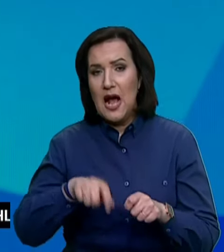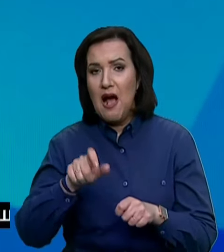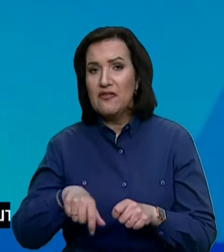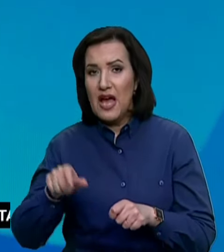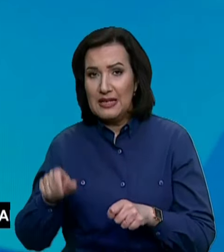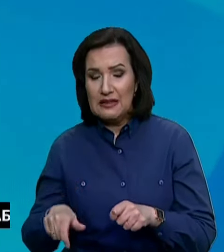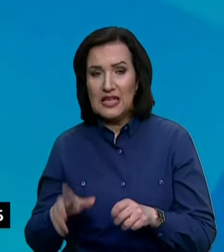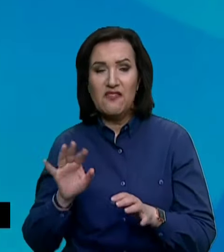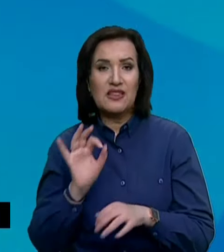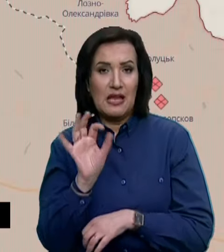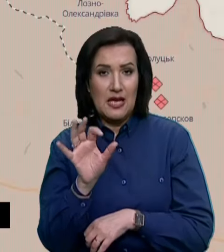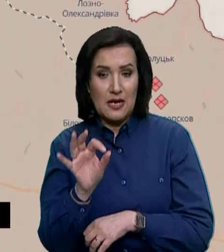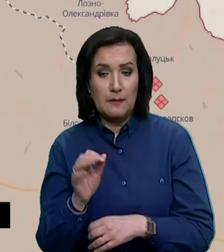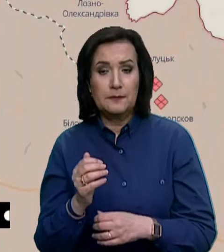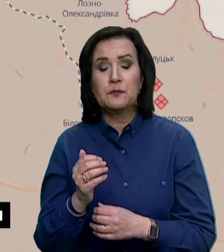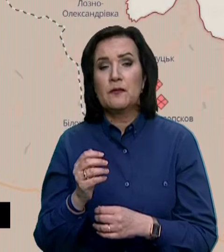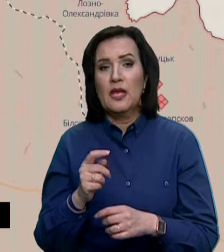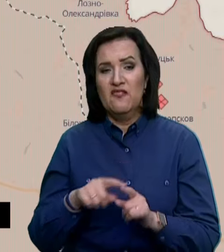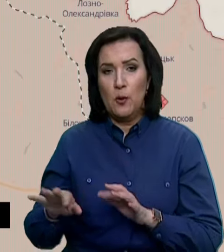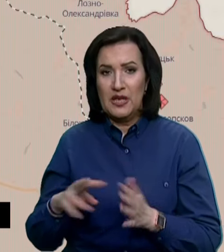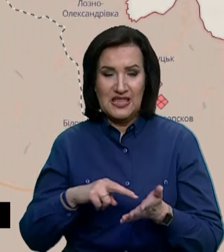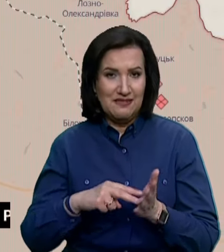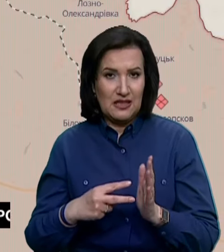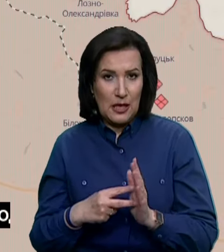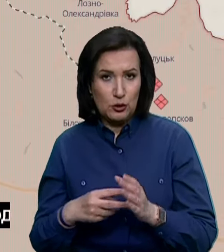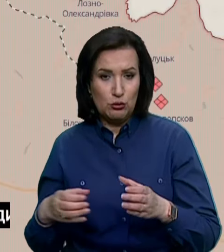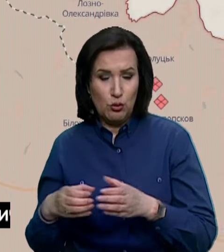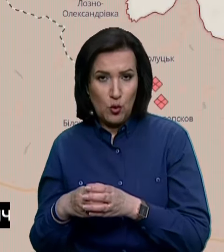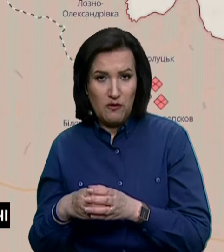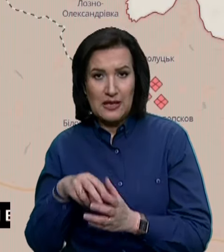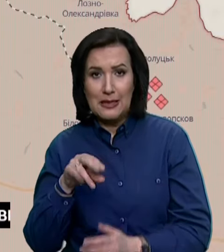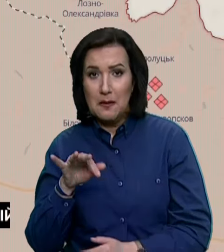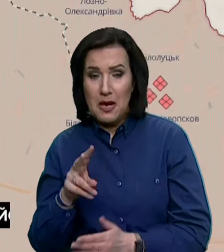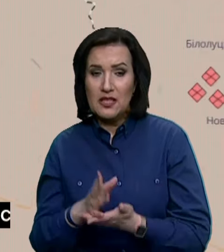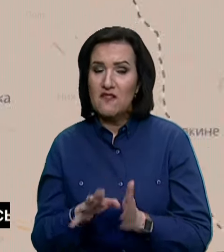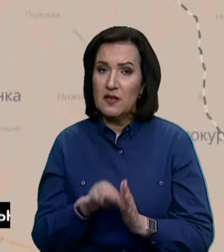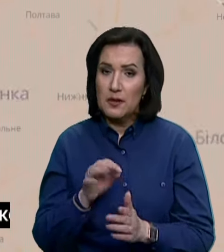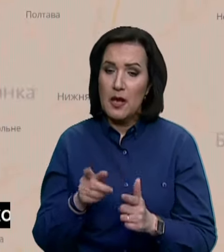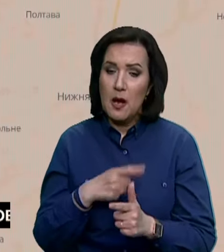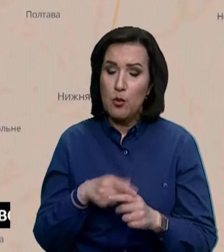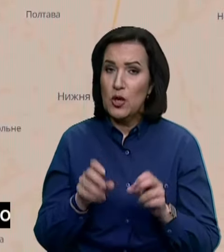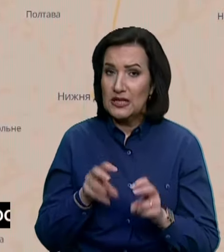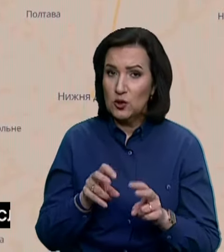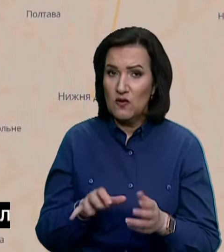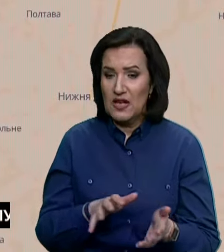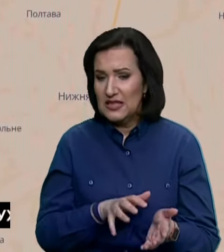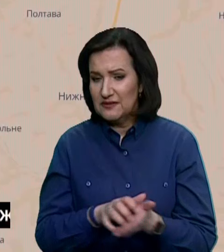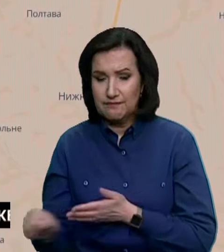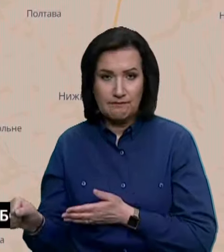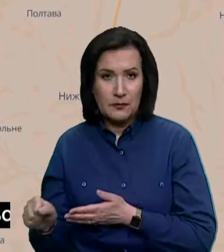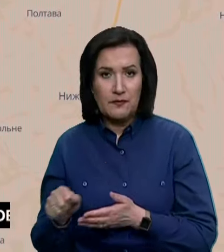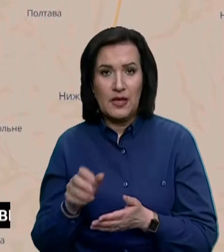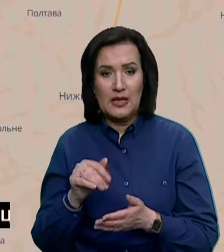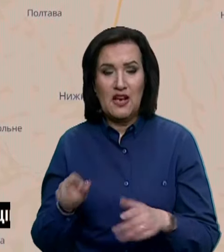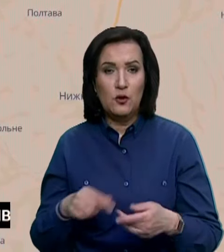«Діпстейт» в Телеграм. За їхніми словами, в оперативно-тактичного групування «Лиман» стоїть вибір або ризикувати і стерти резерви для